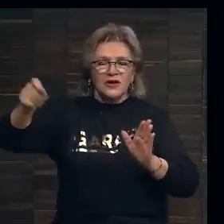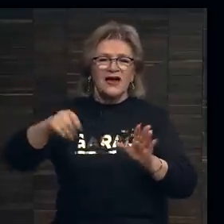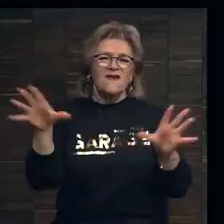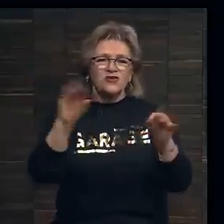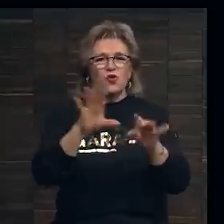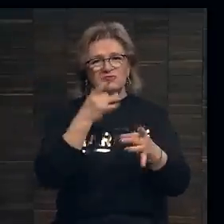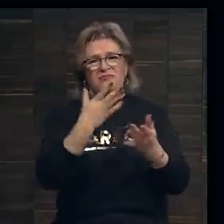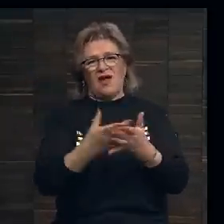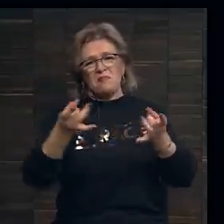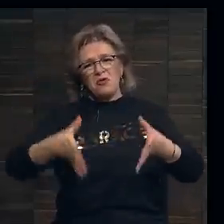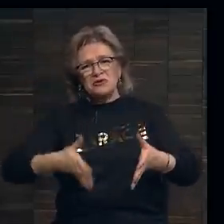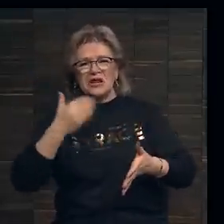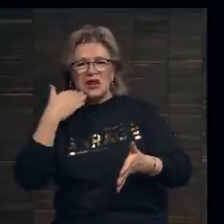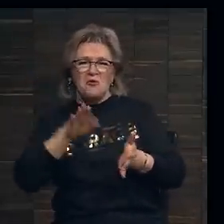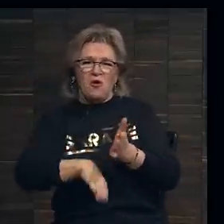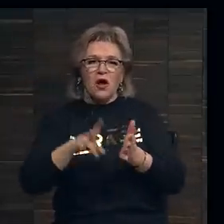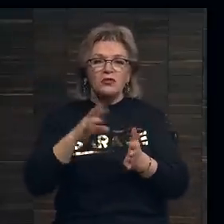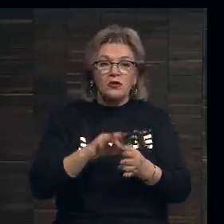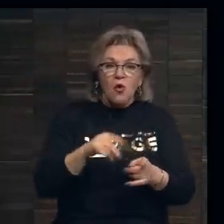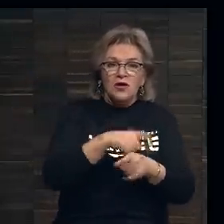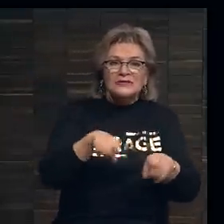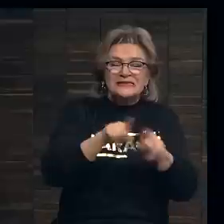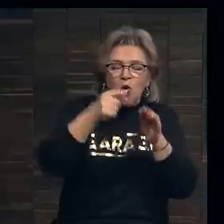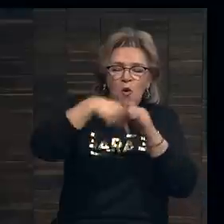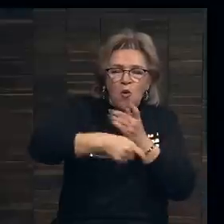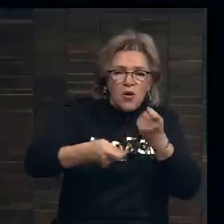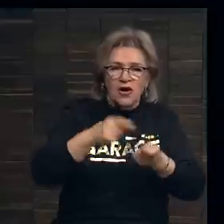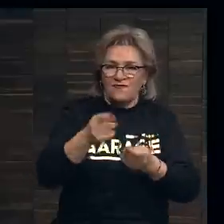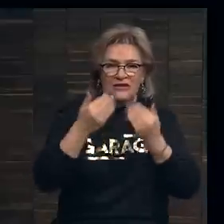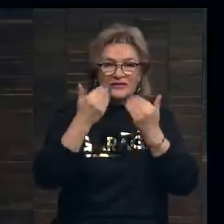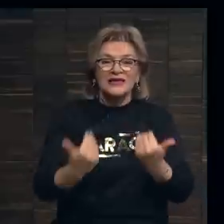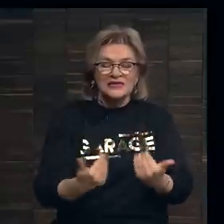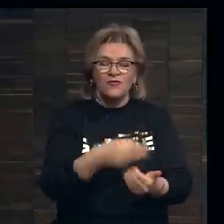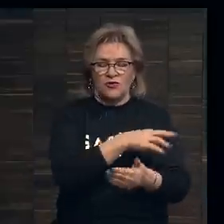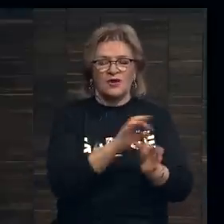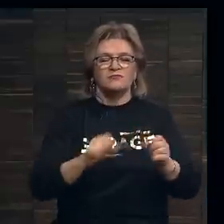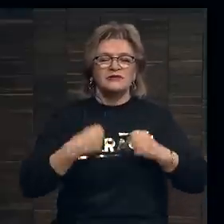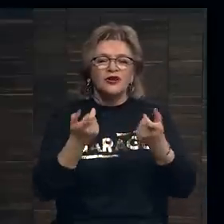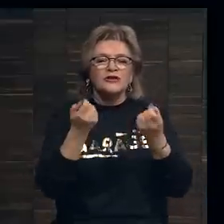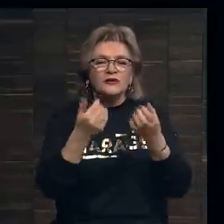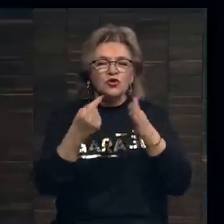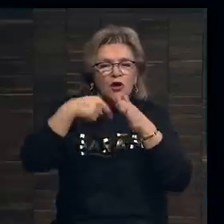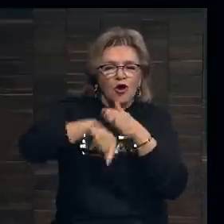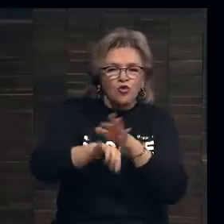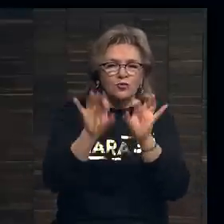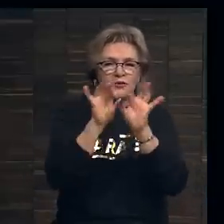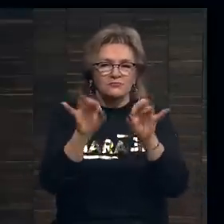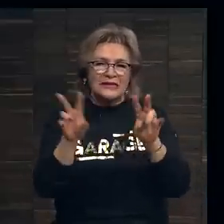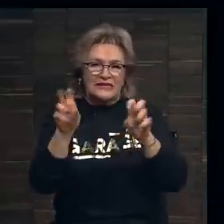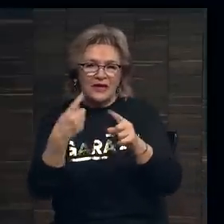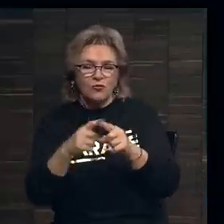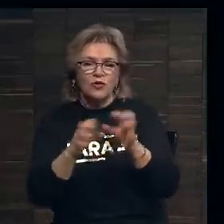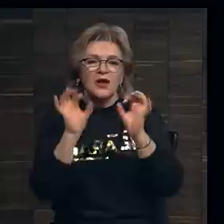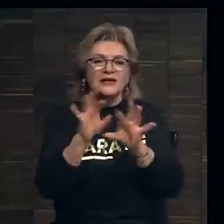выглядит так просто и легко, но здесь столько того, что вы не знаете. И сегодня я постараюсь немножко глубже проникнуть в эту тему